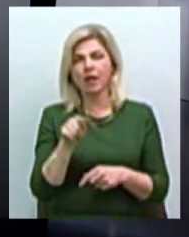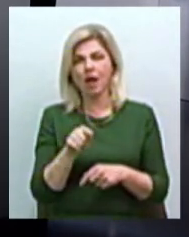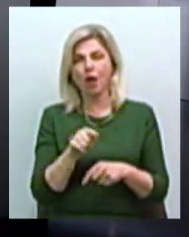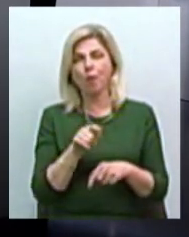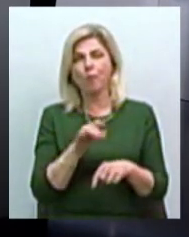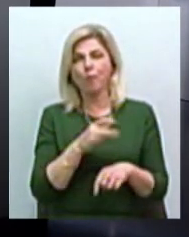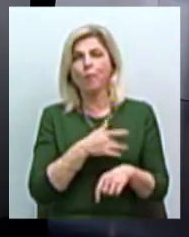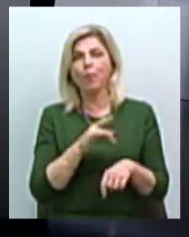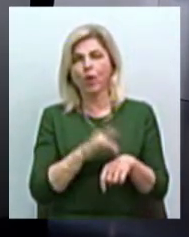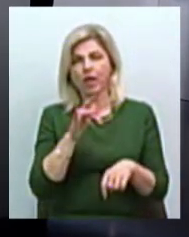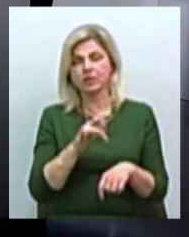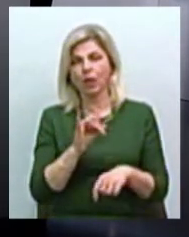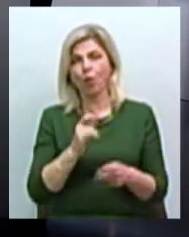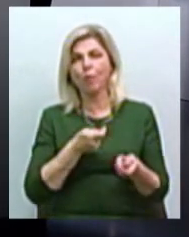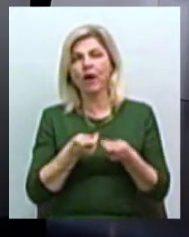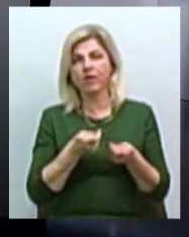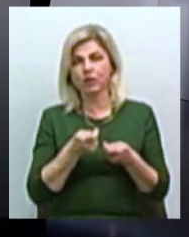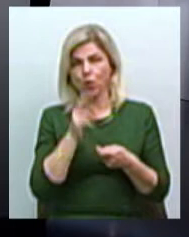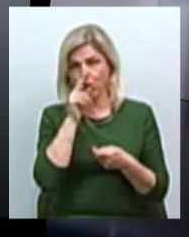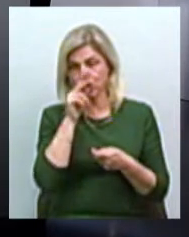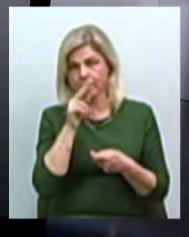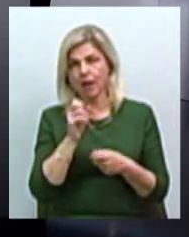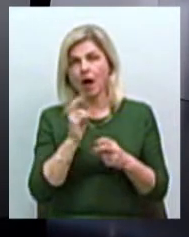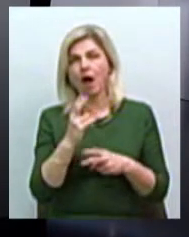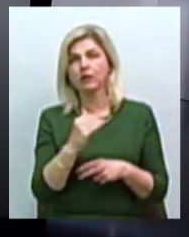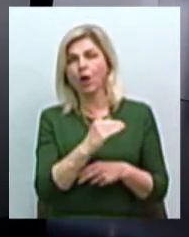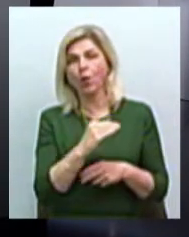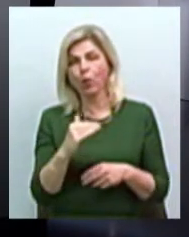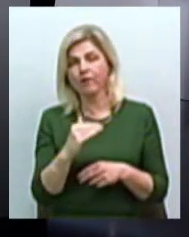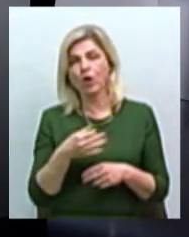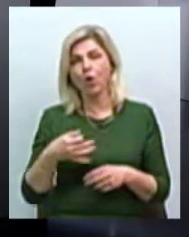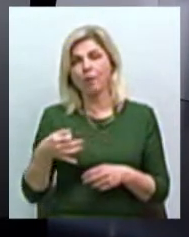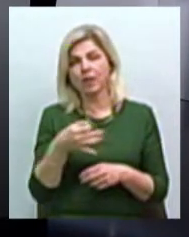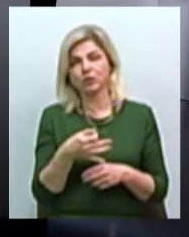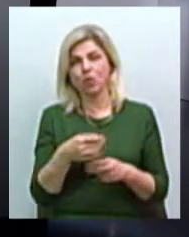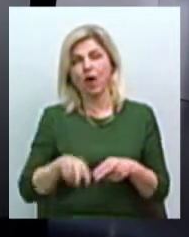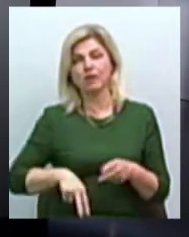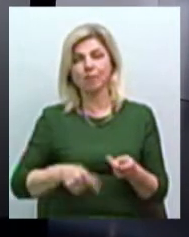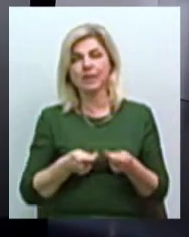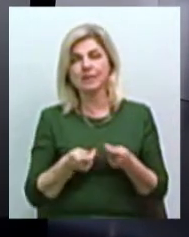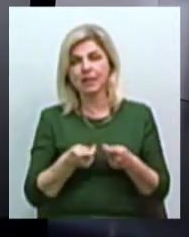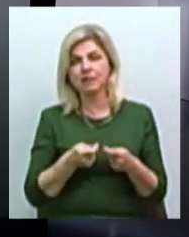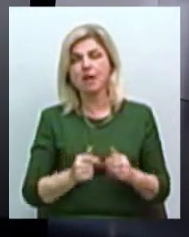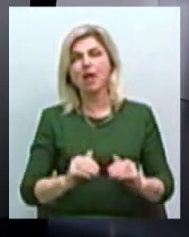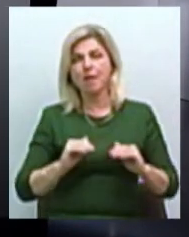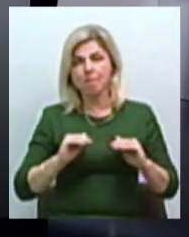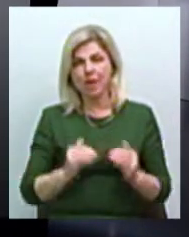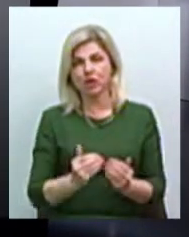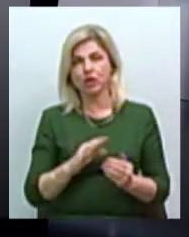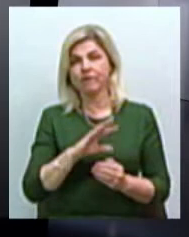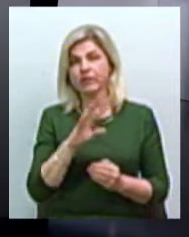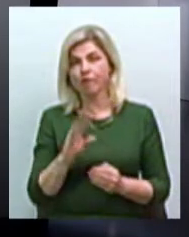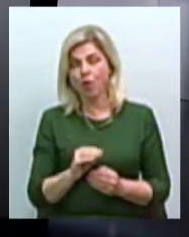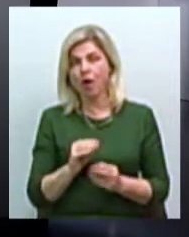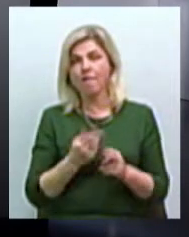управлінческі ошибки, як на уровні обласної адміністрації, і, скажімо так, менше всього в цьому